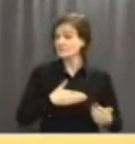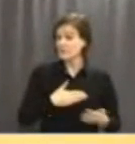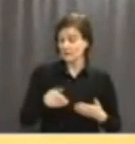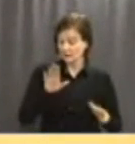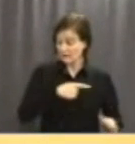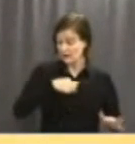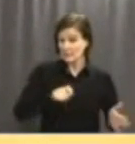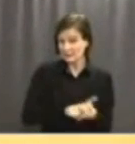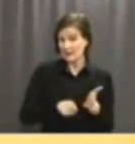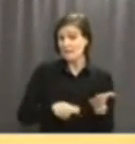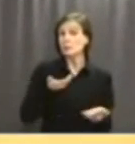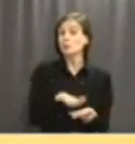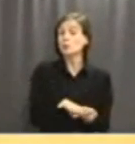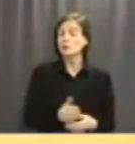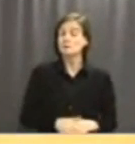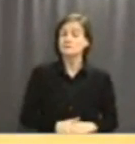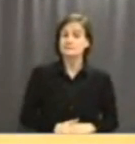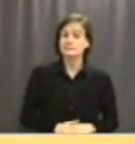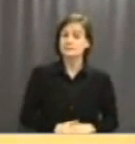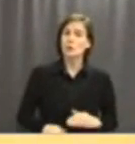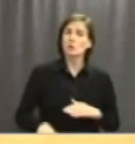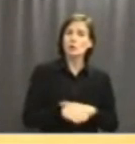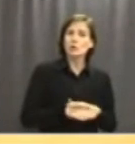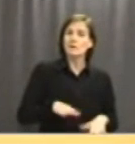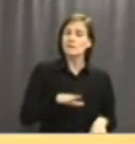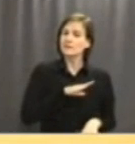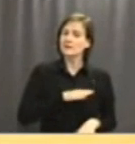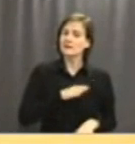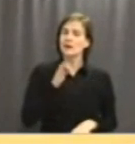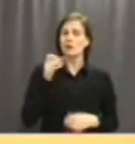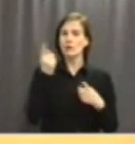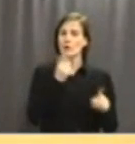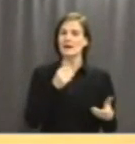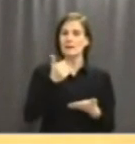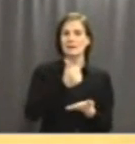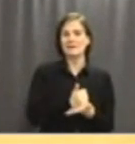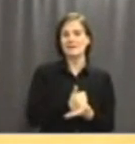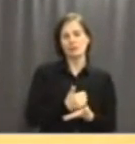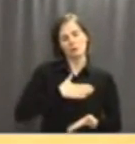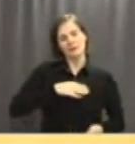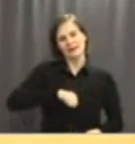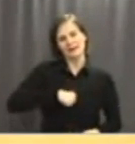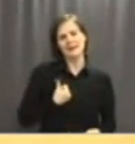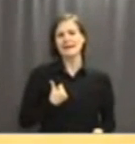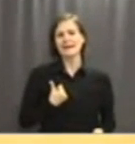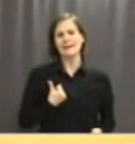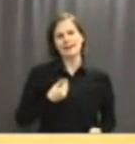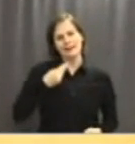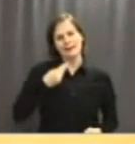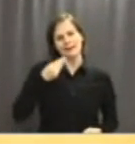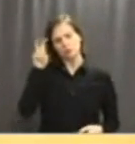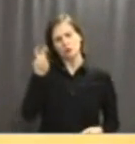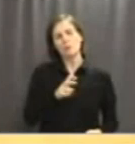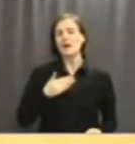vi skrev den här motionen. Och grunden finns i Folkpartiet och min egen inställning till internationellt samarbete.